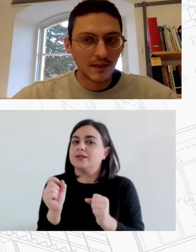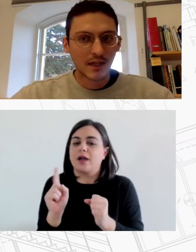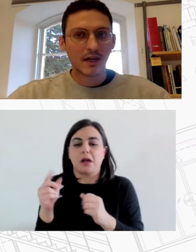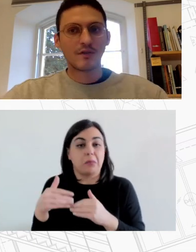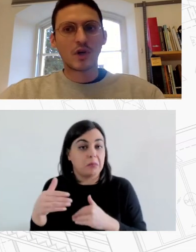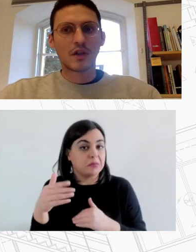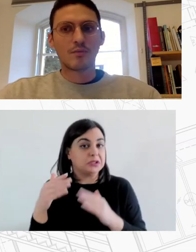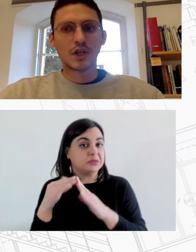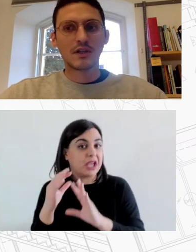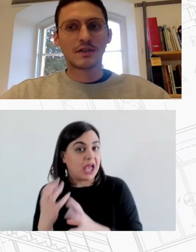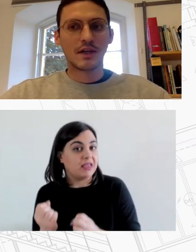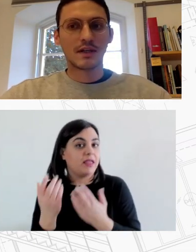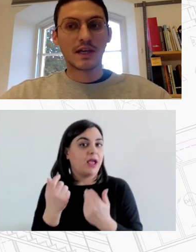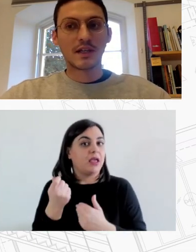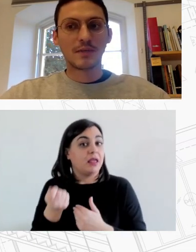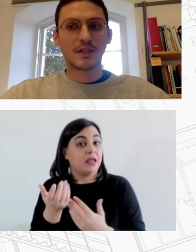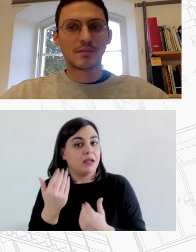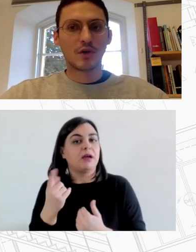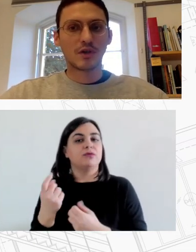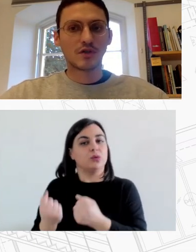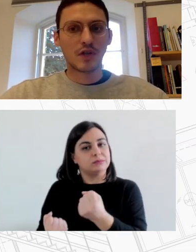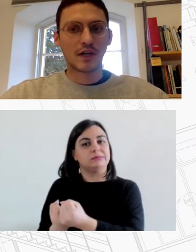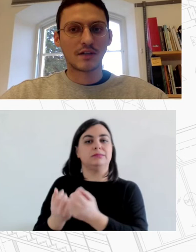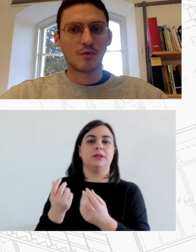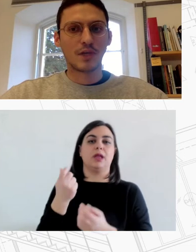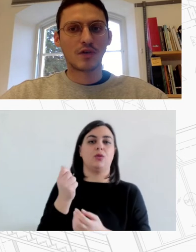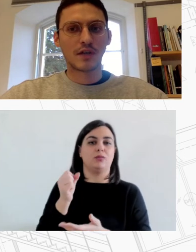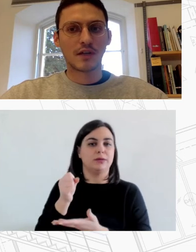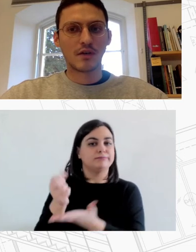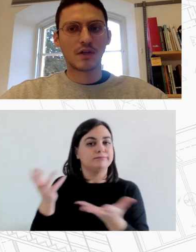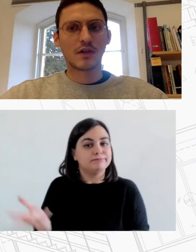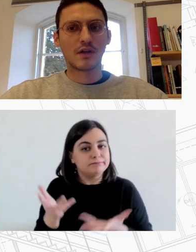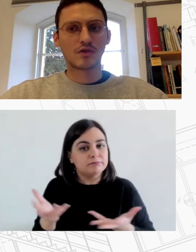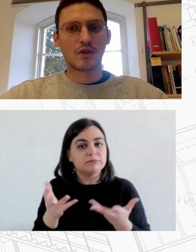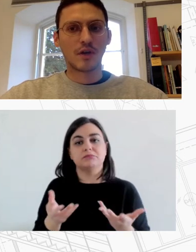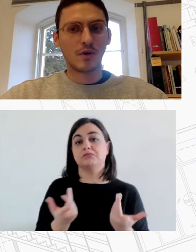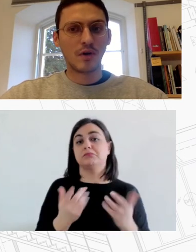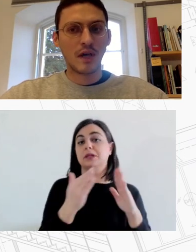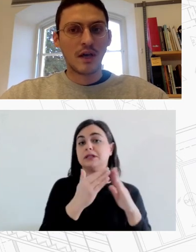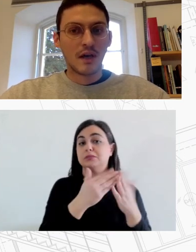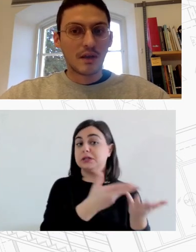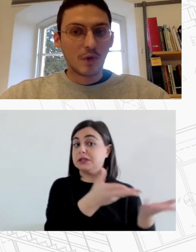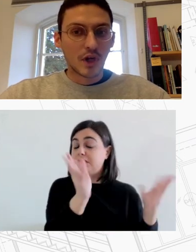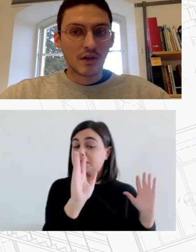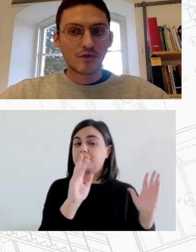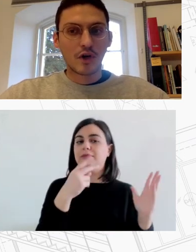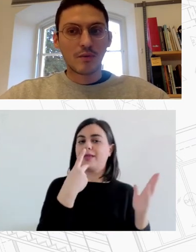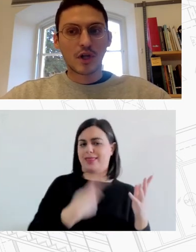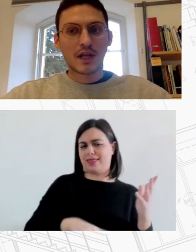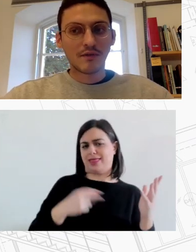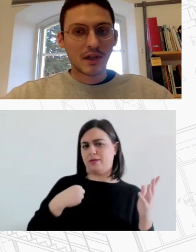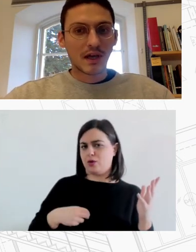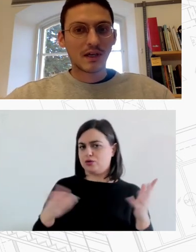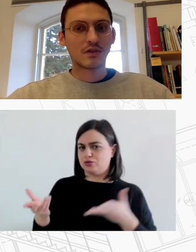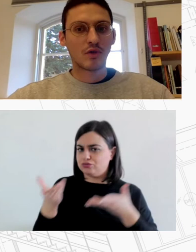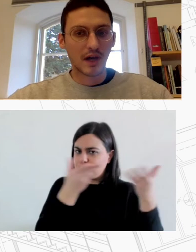λεπτομερής καταγραφή του αριθμού και εκτίμηση της ποιότητας στο να χρησιμοποιεί των κατοικιών και κτηρίων στο Δήμο Δημιουργεί ένας φορέα που